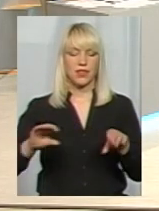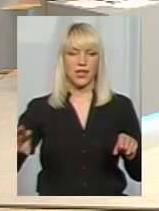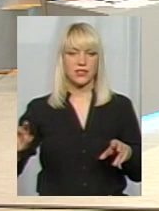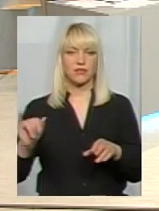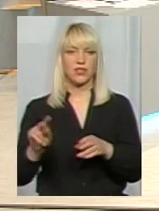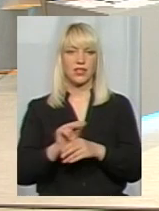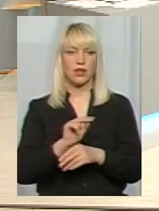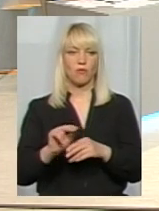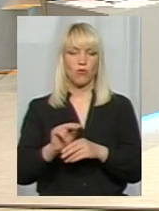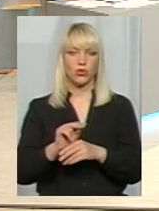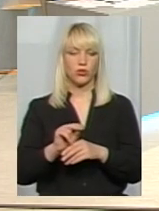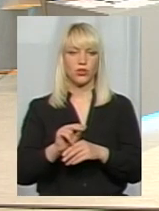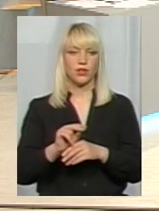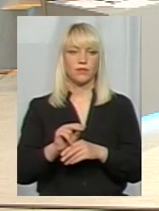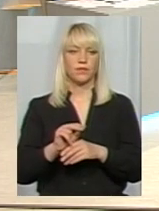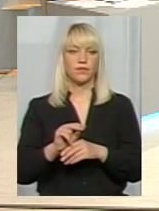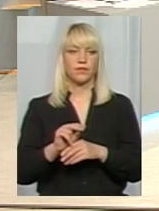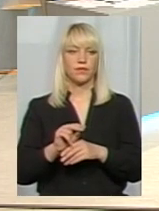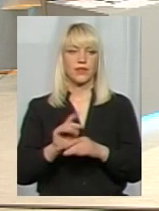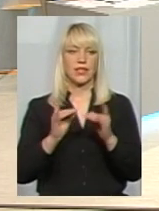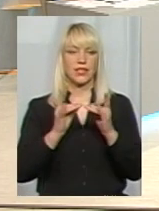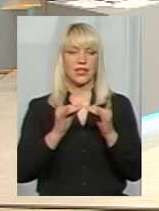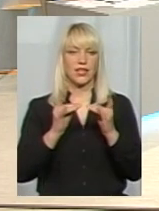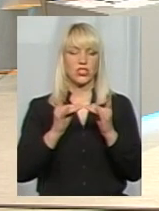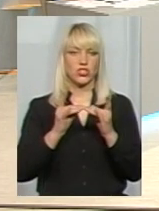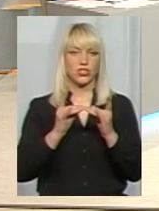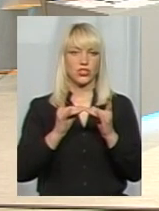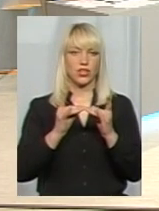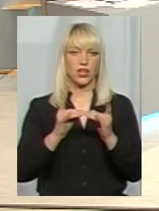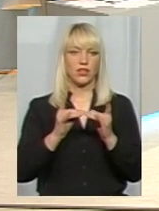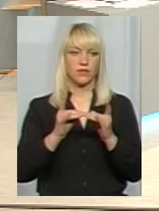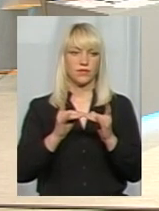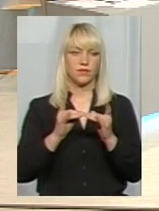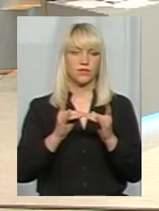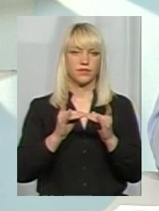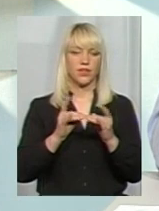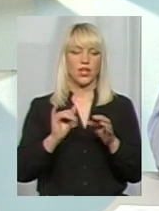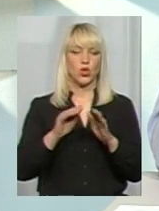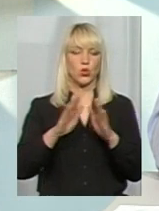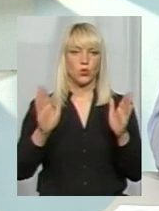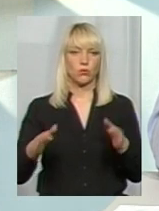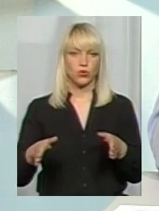твердого інвітарю, це мається на увазі ліжка і приліжкові тумбочки.